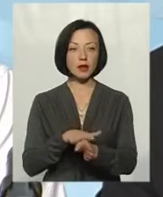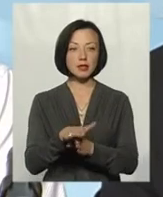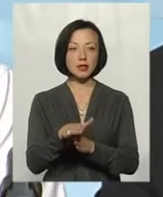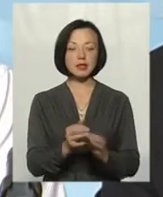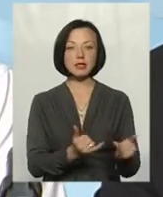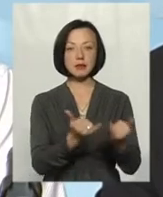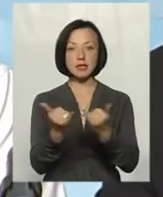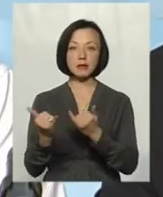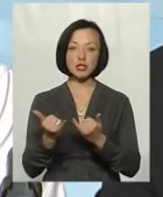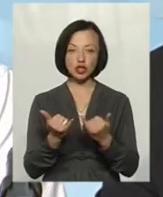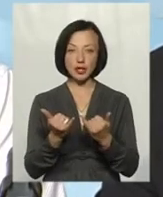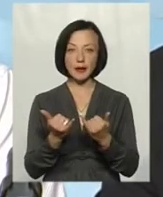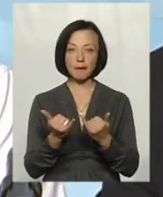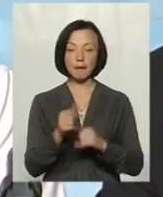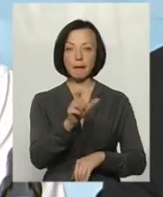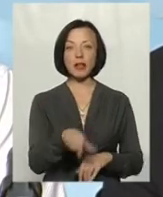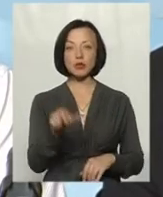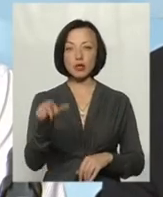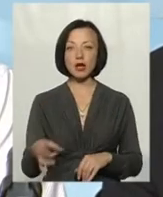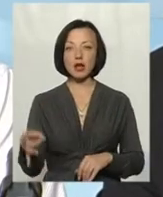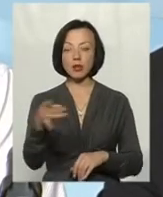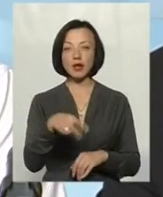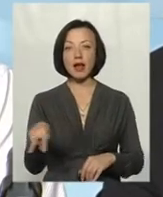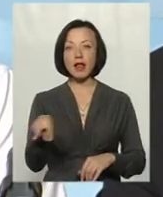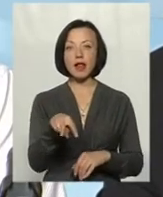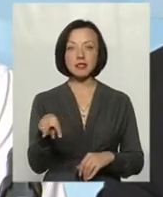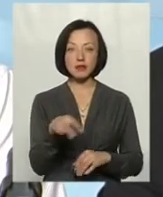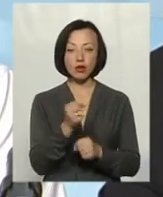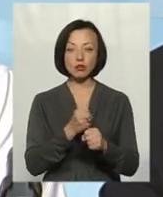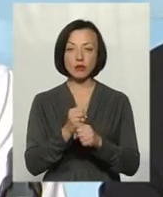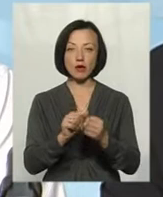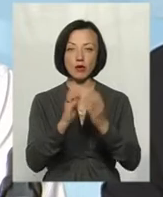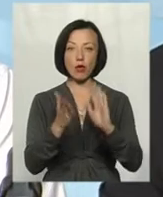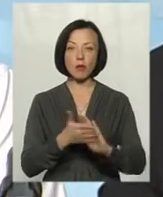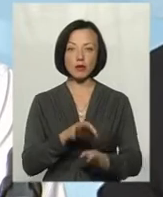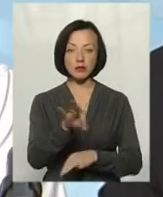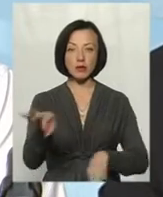забезпечення мешканців. мікрорайон Лєзнєво розробляється комплексний проєкт